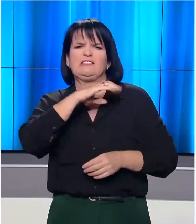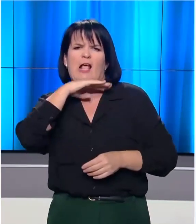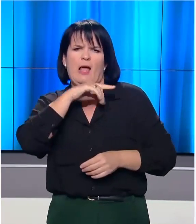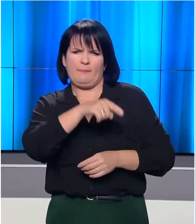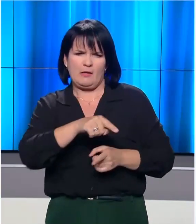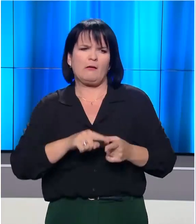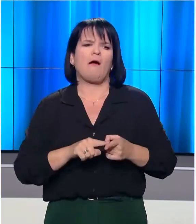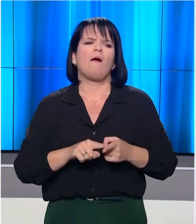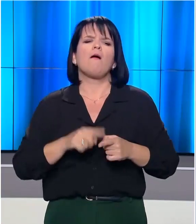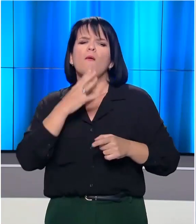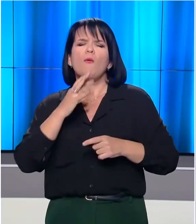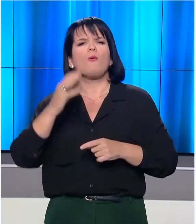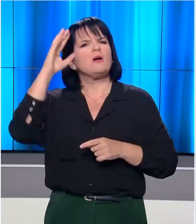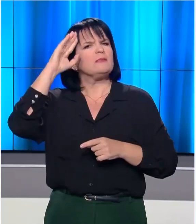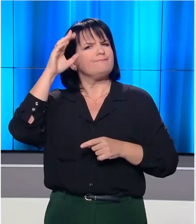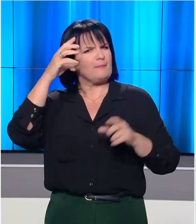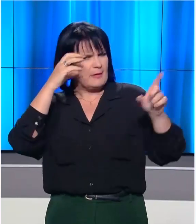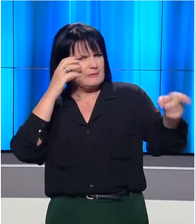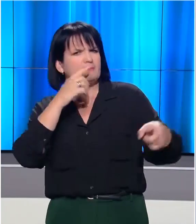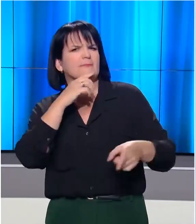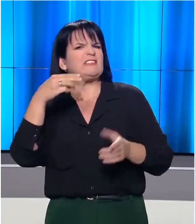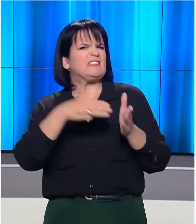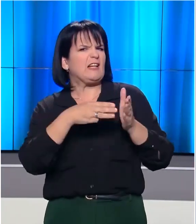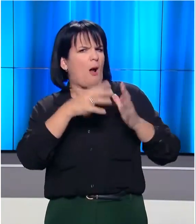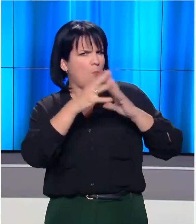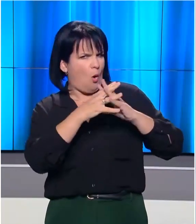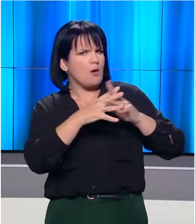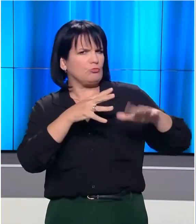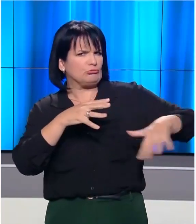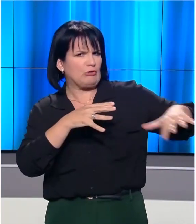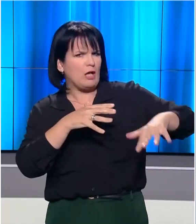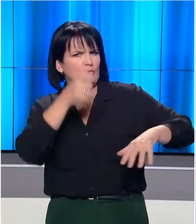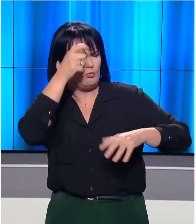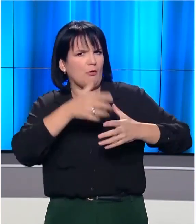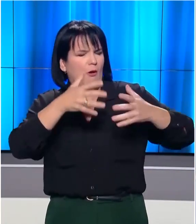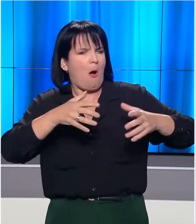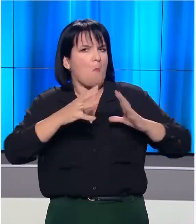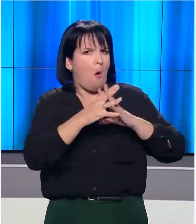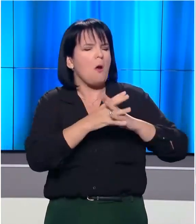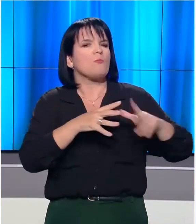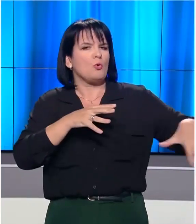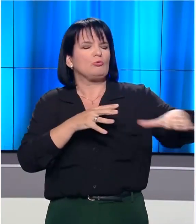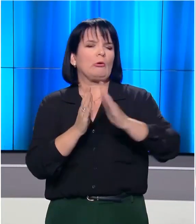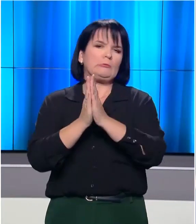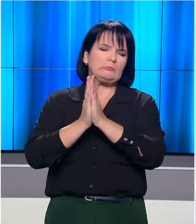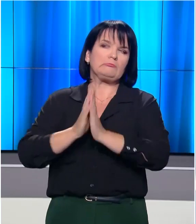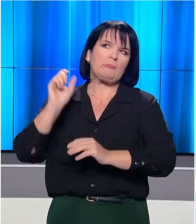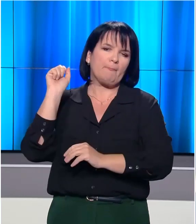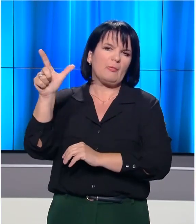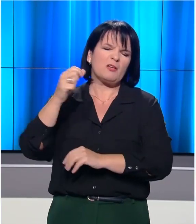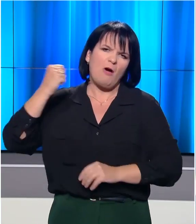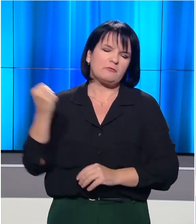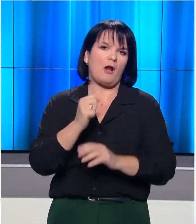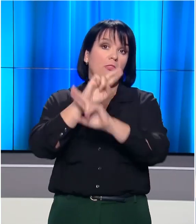σκιά των τουρκικών πολεμικών επιχειρήσεων στη Συρία και με τους φόβους για μια γεννήκευση της σύραξης να μεγαλώνουν αυστηρό κάλεσμα προς την